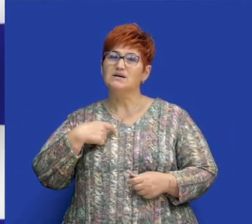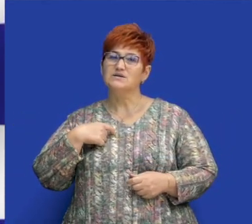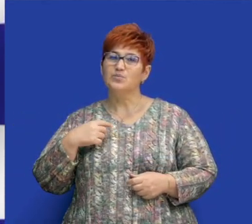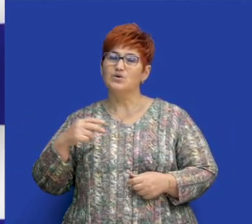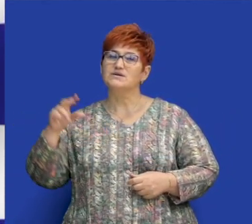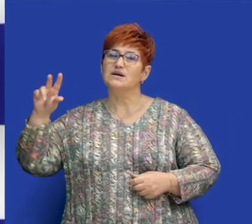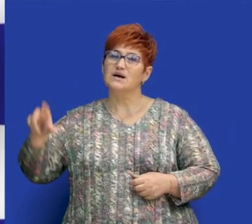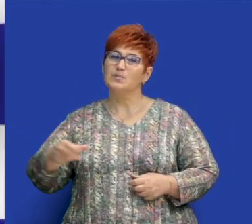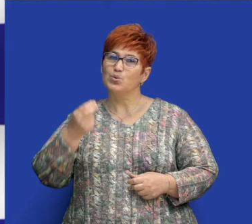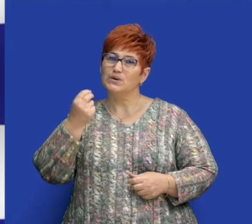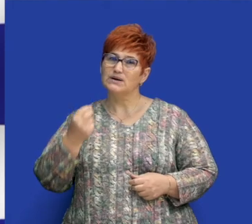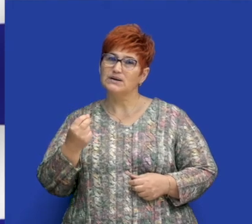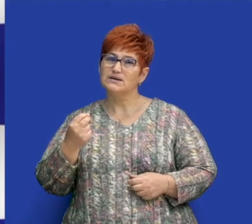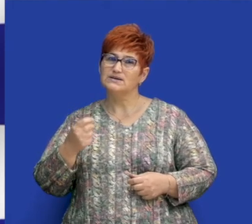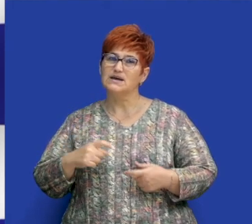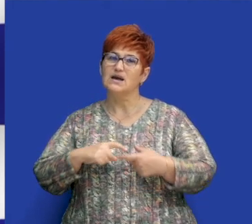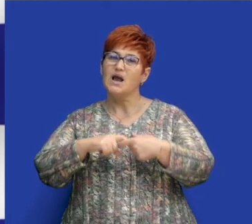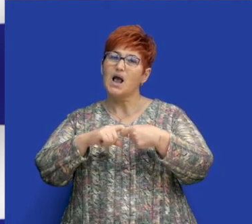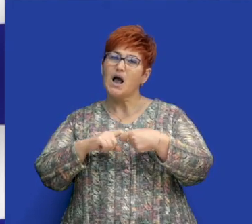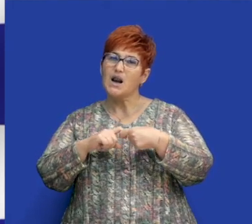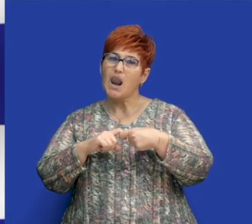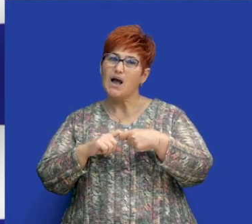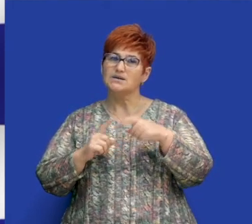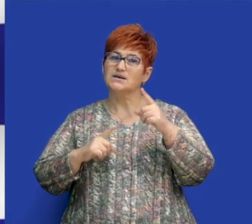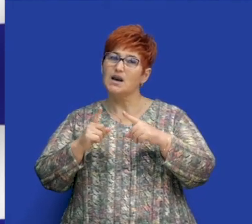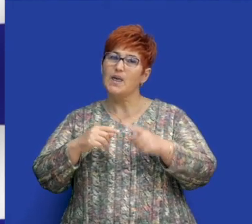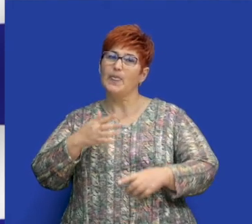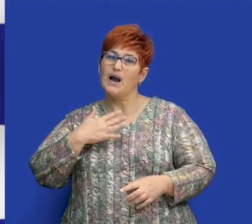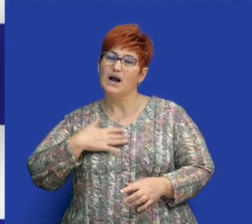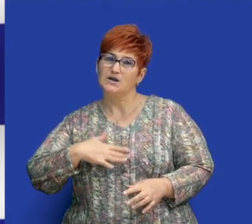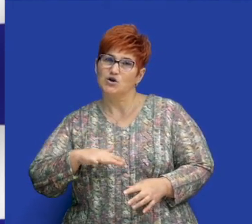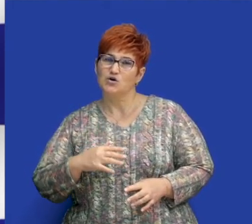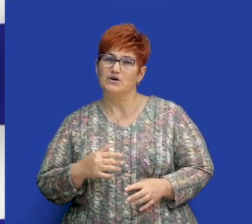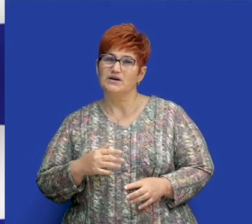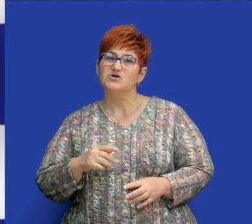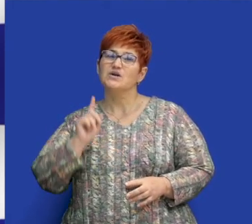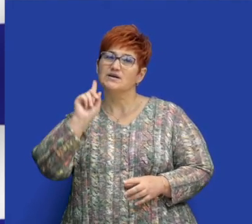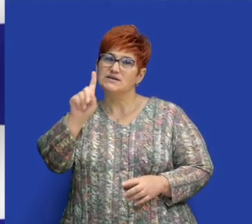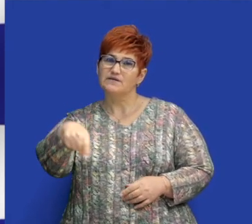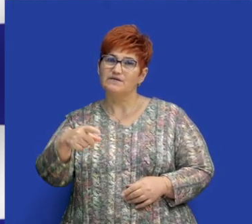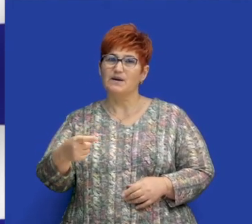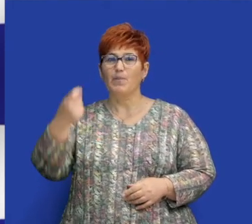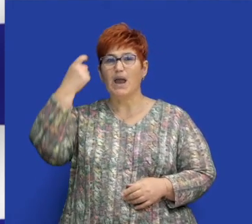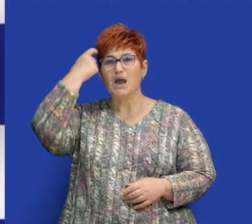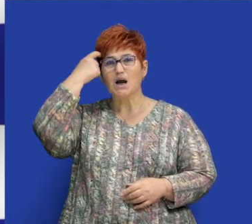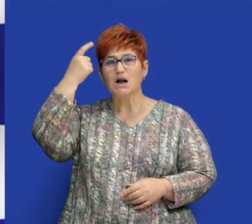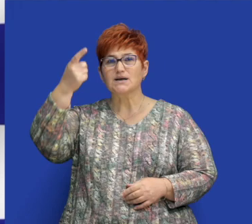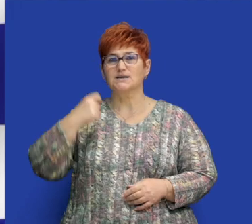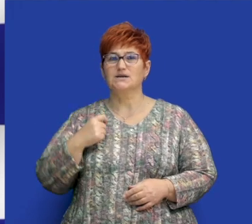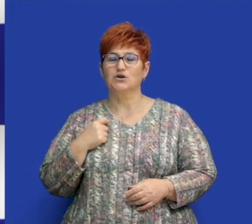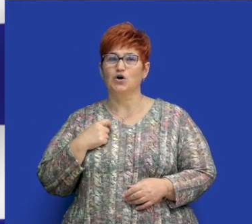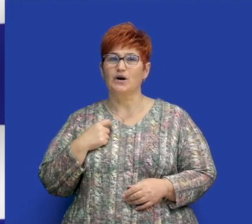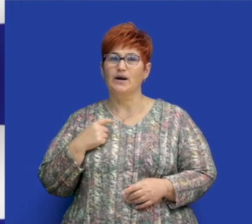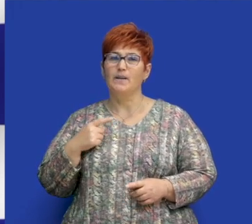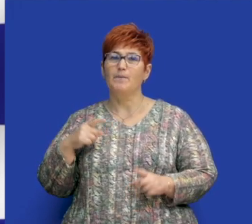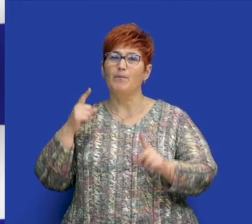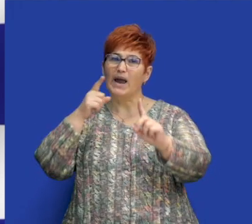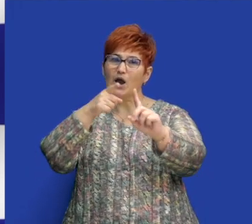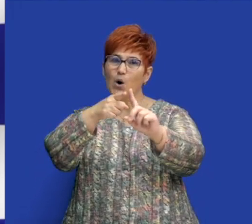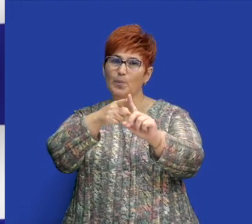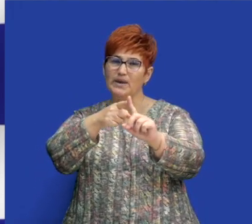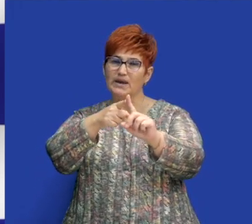balkáni és az itáliai gasztronómia. A főétkezés déli 12 és 2 óra között van. Az